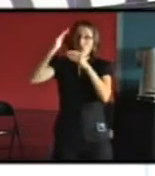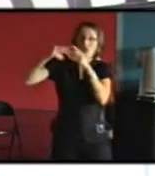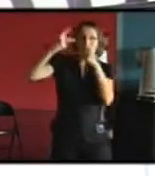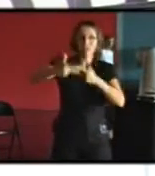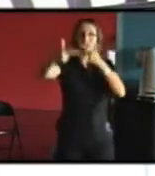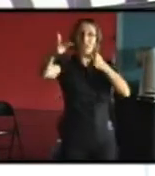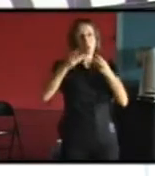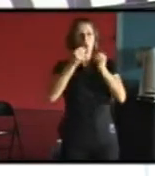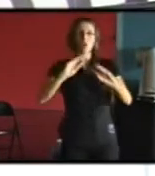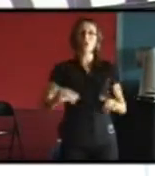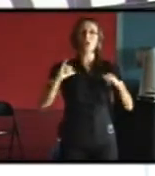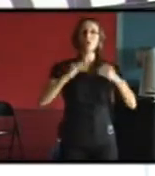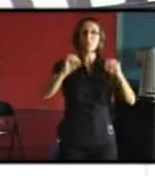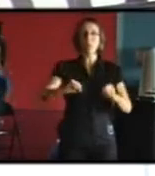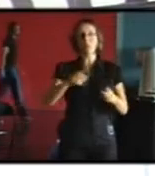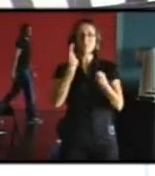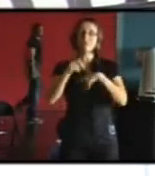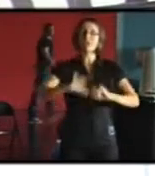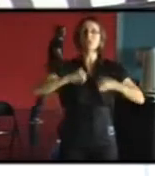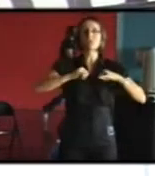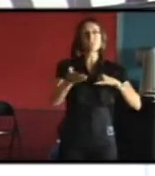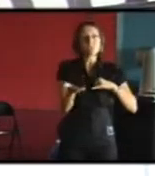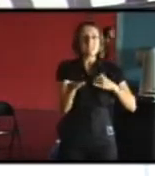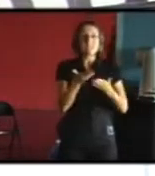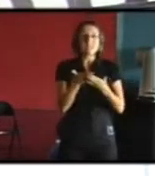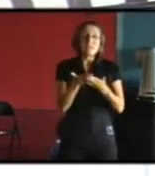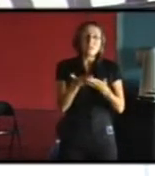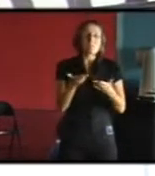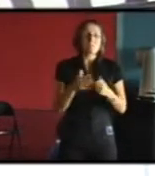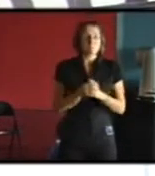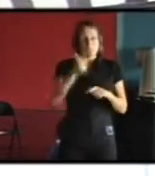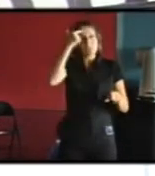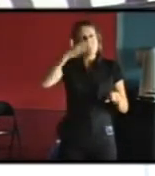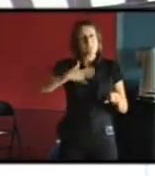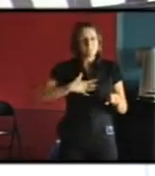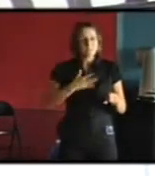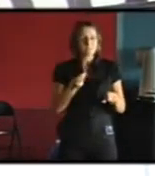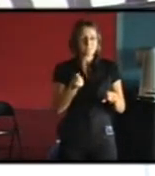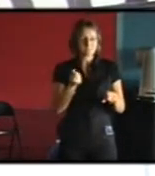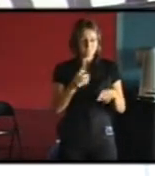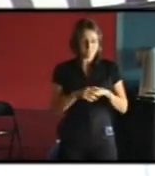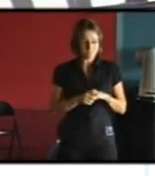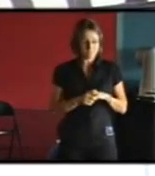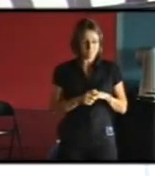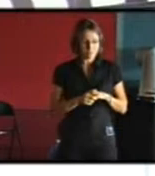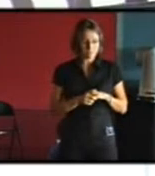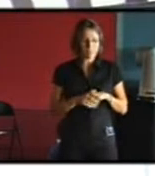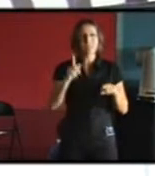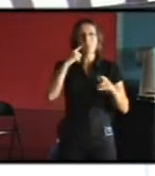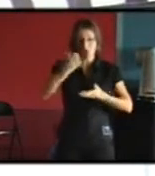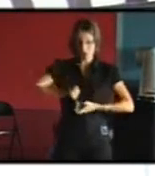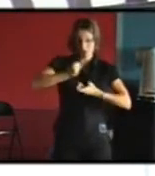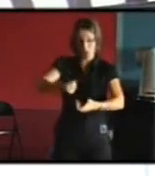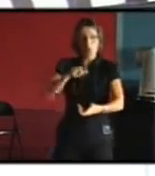donc je pense que cette question de finalement pourquoi j'ai envie de